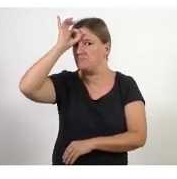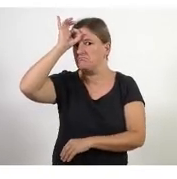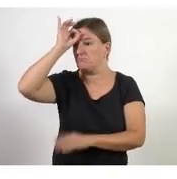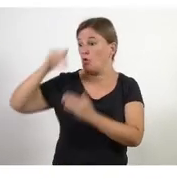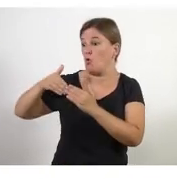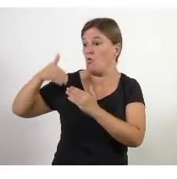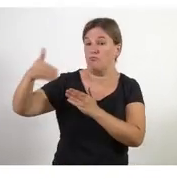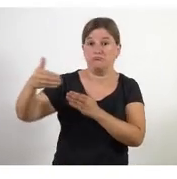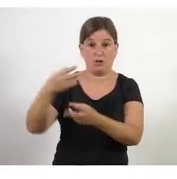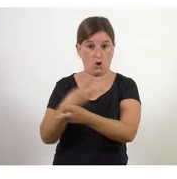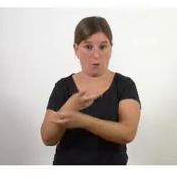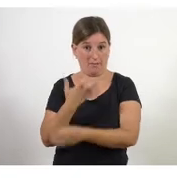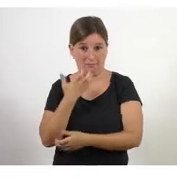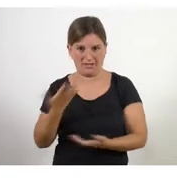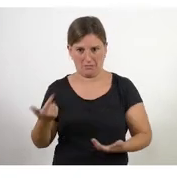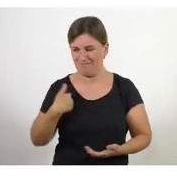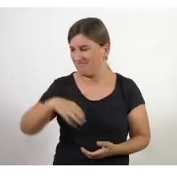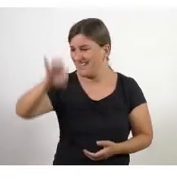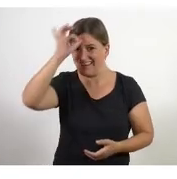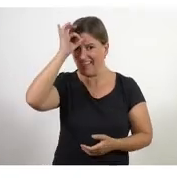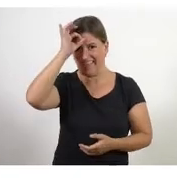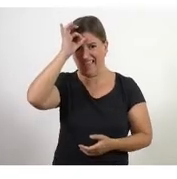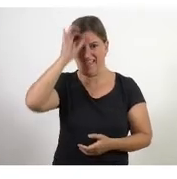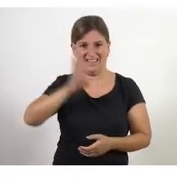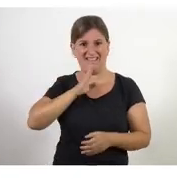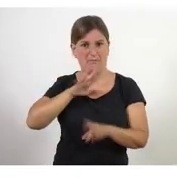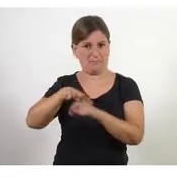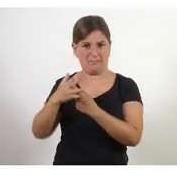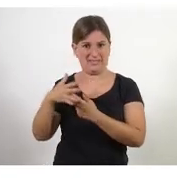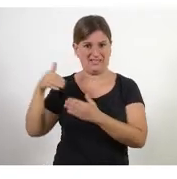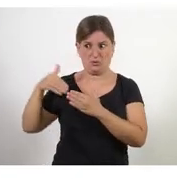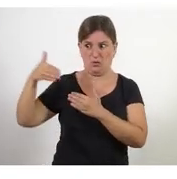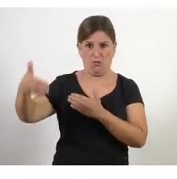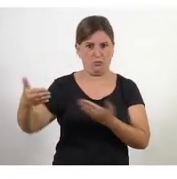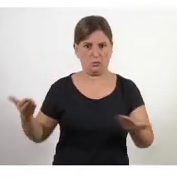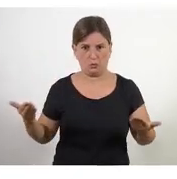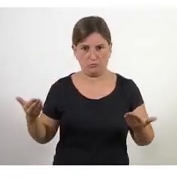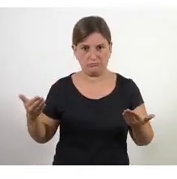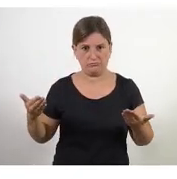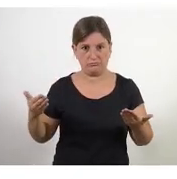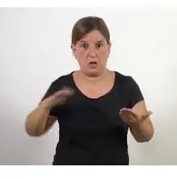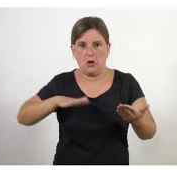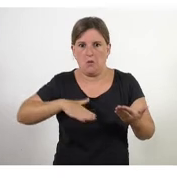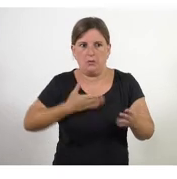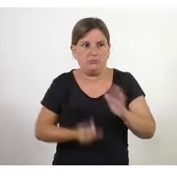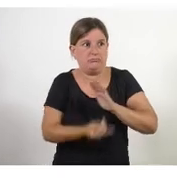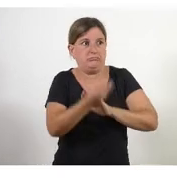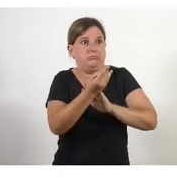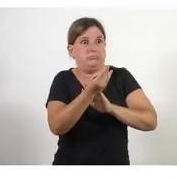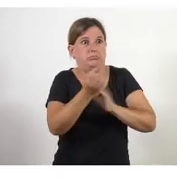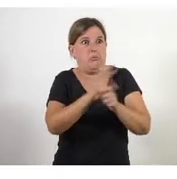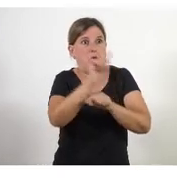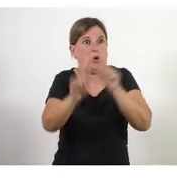novembre és que no tenim ni idea del que haurà passat no tenim ni idea una nova mutació una nova cosa